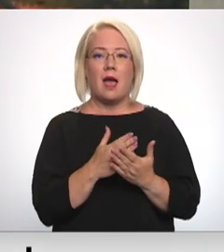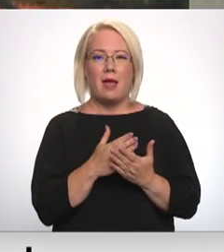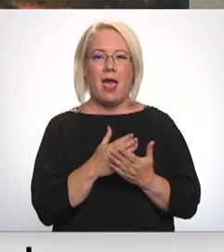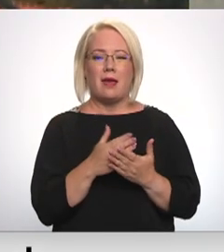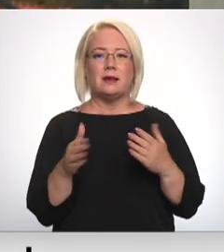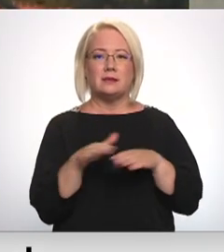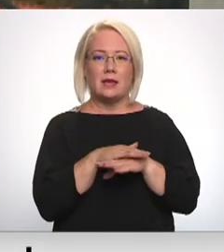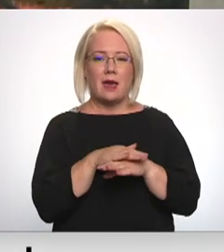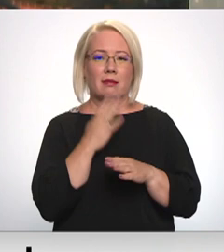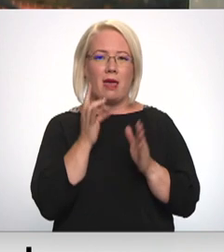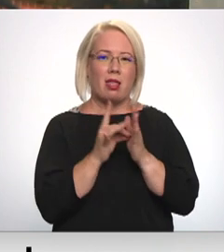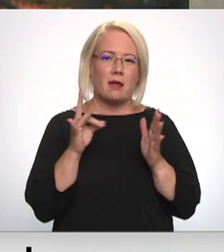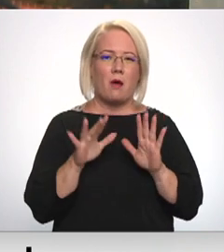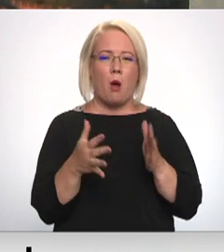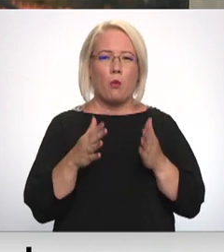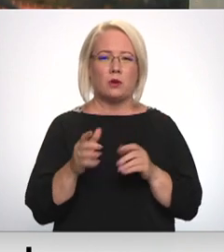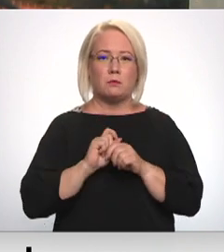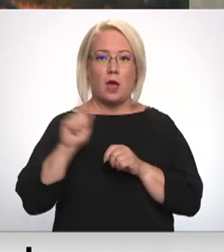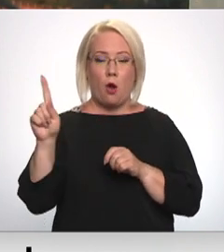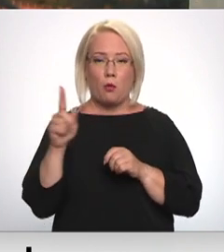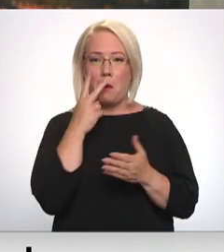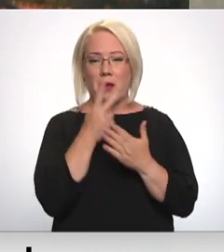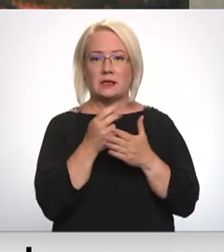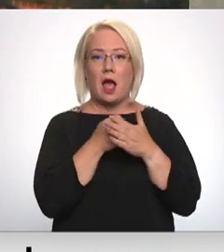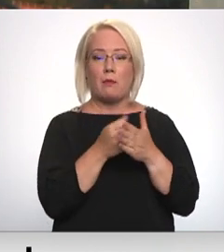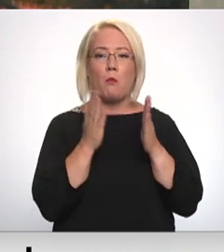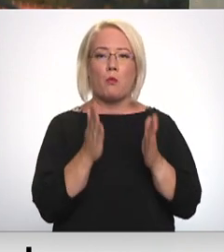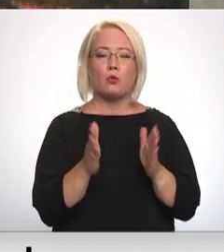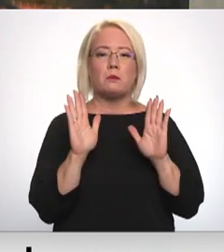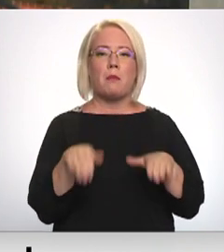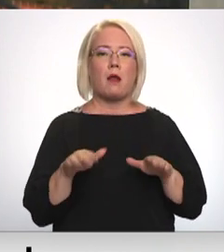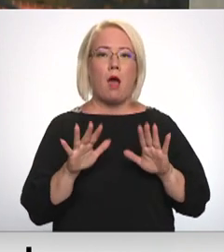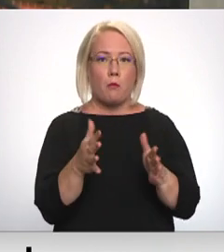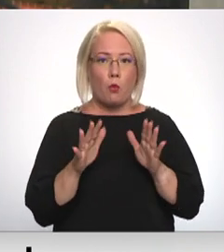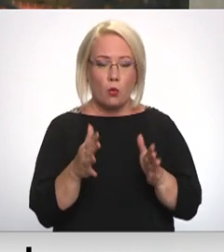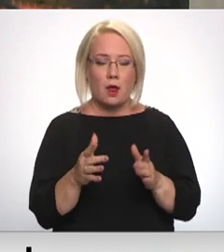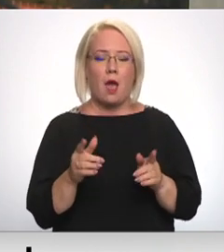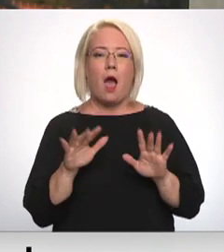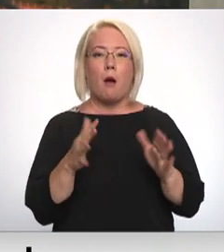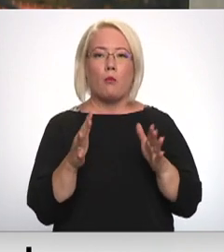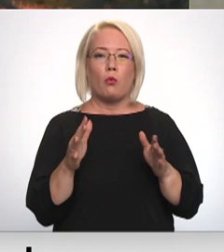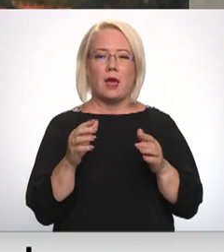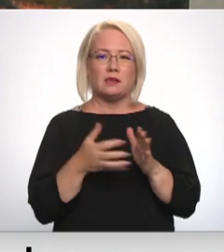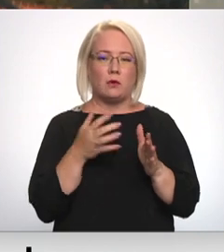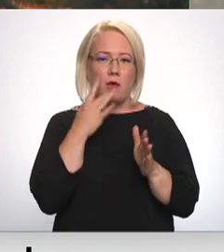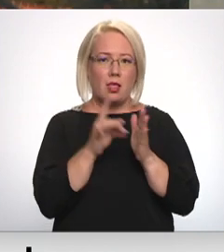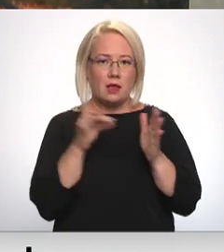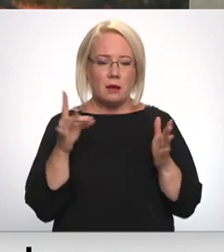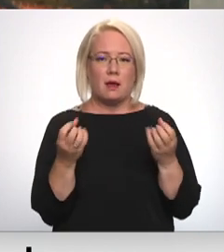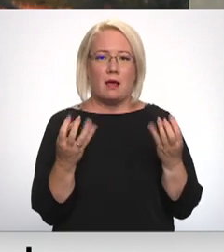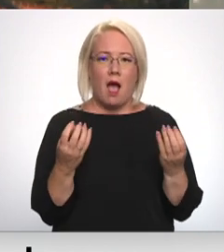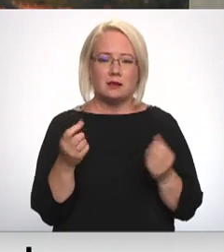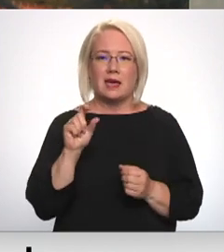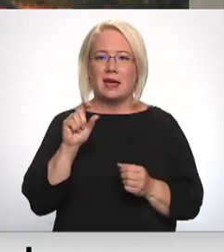energoresursu cenu pieaugumu. Paredzēts, ka atbalsts būs par centrālo apkuri, apkurē izmantotu elektrību gāzi, kā arī granulā,